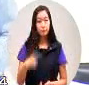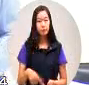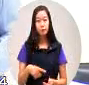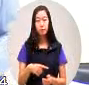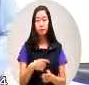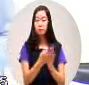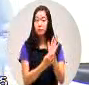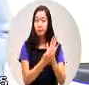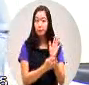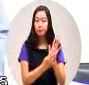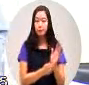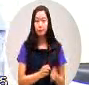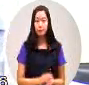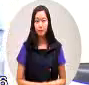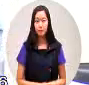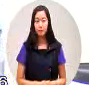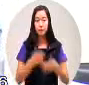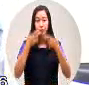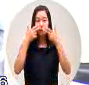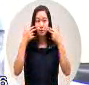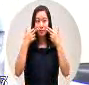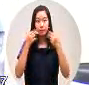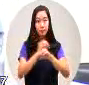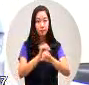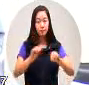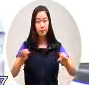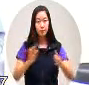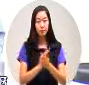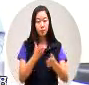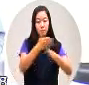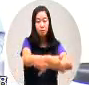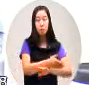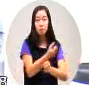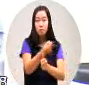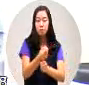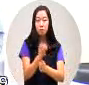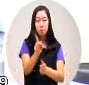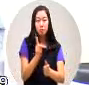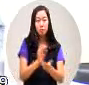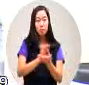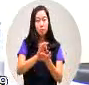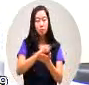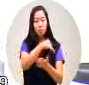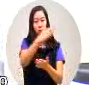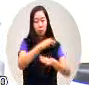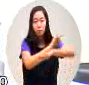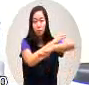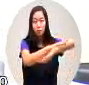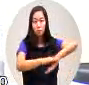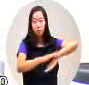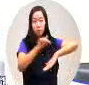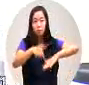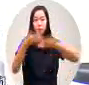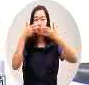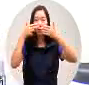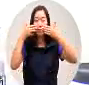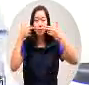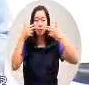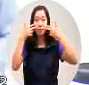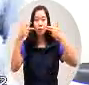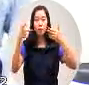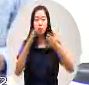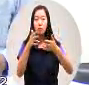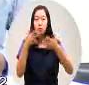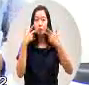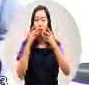子原住民的土地超限利用三坡地只有原住民是有三坡地吗